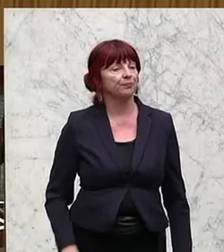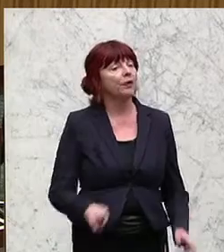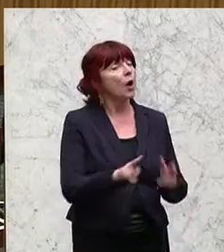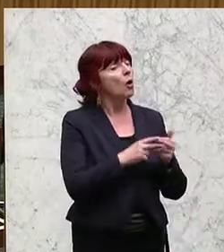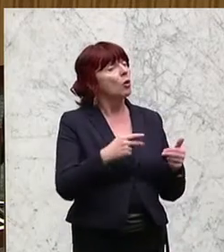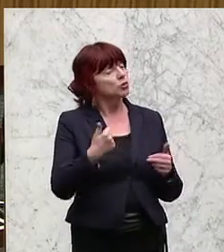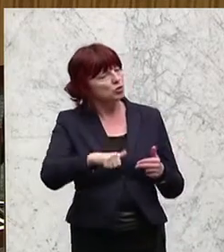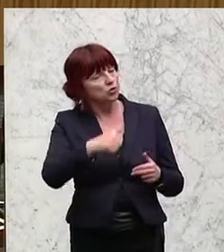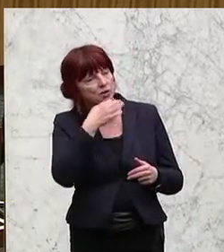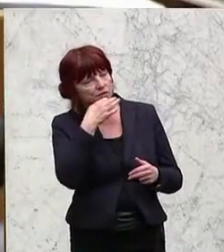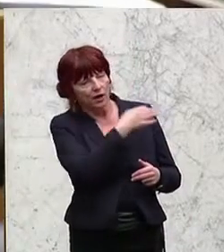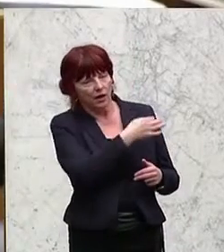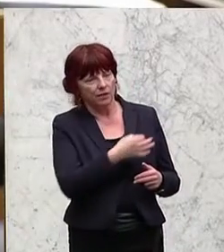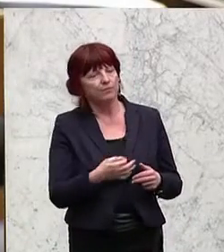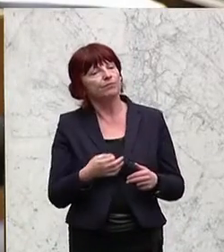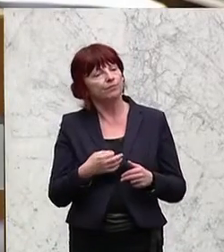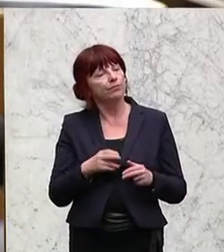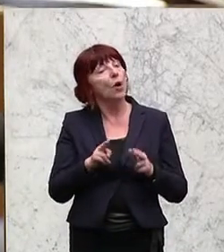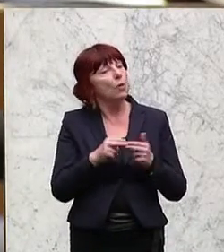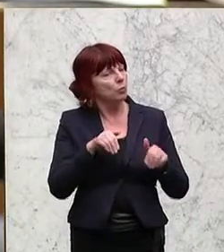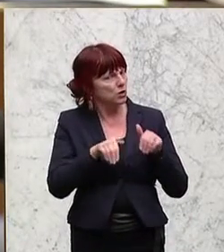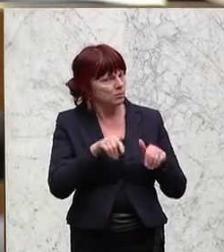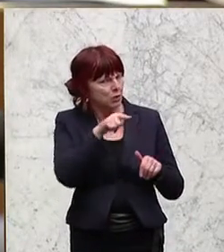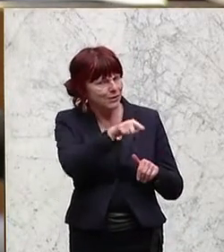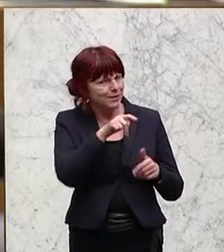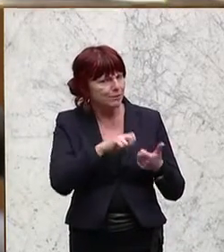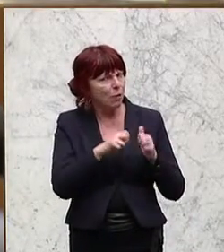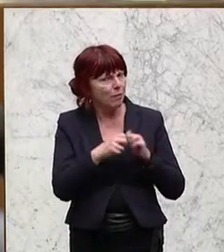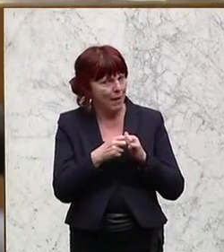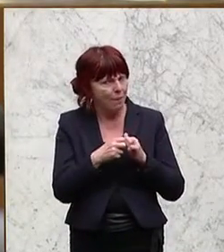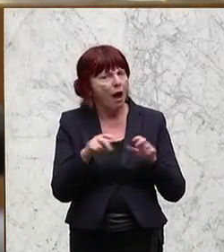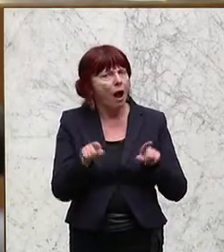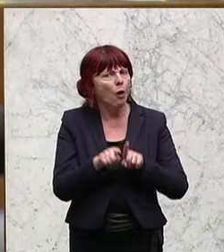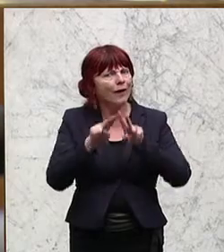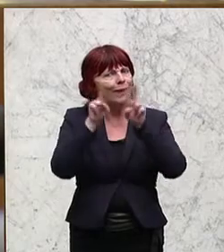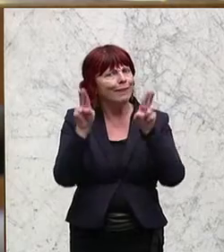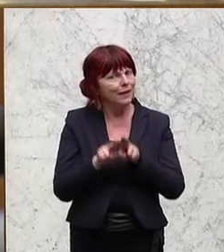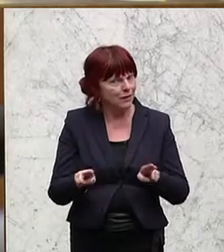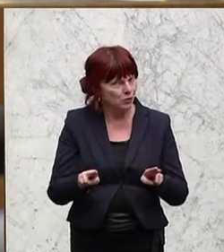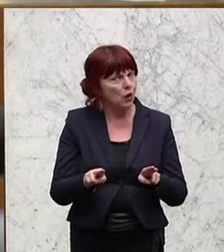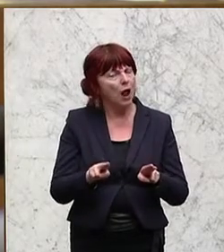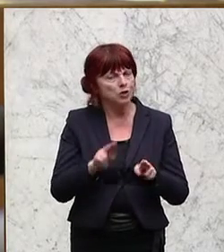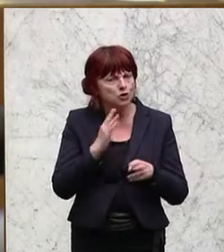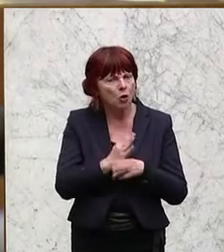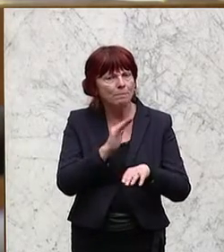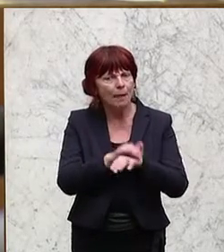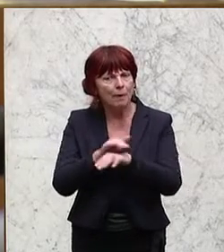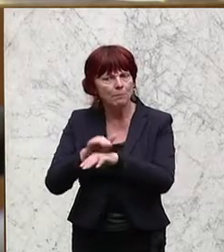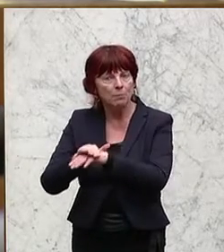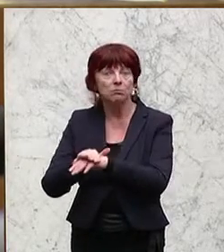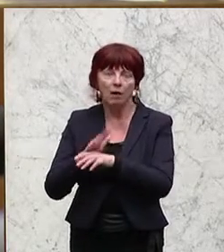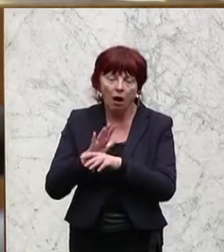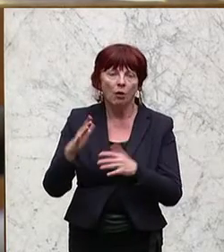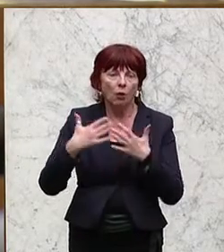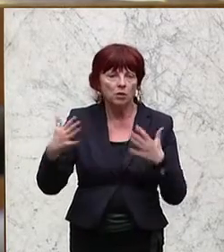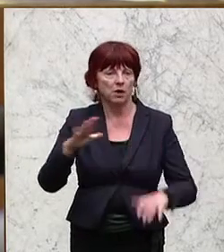international wird eben dieses Problem auch sehr ernst genommen. Und ein wesentliches Thema ist ja dabei immer, das Gefahrenpotenzial,